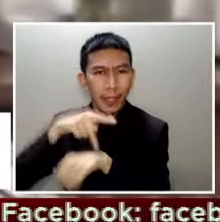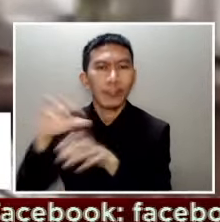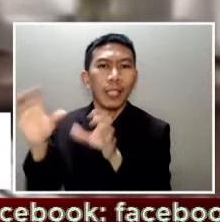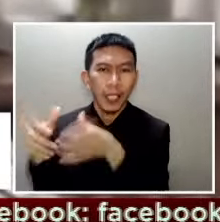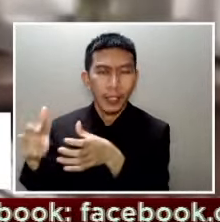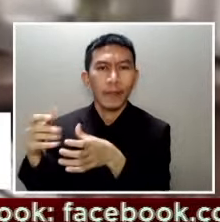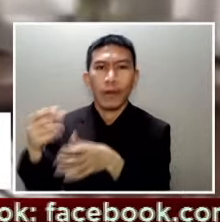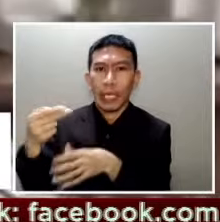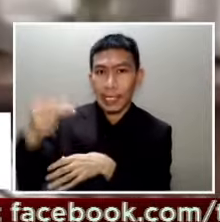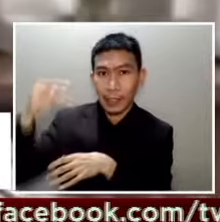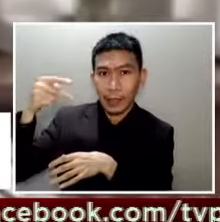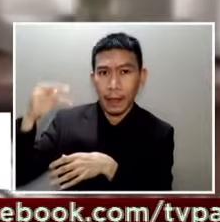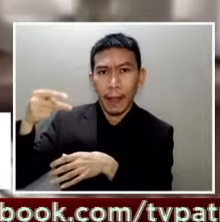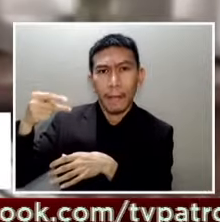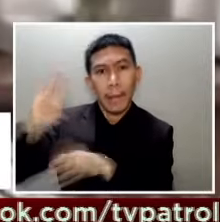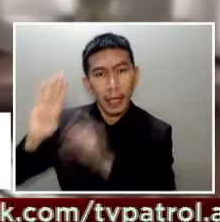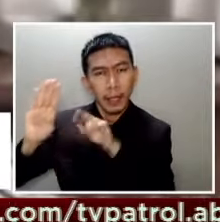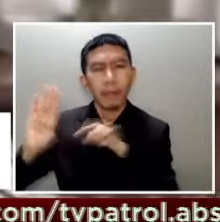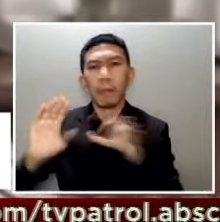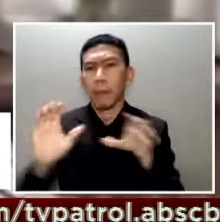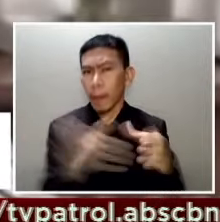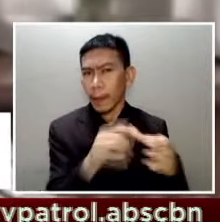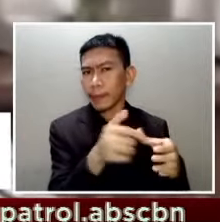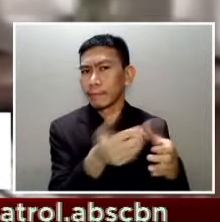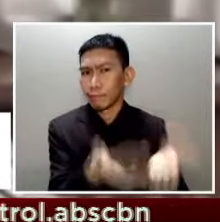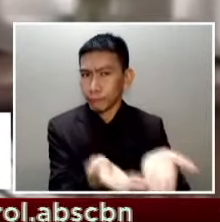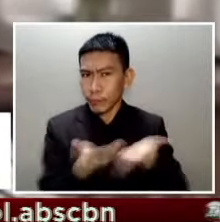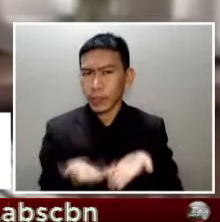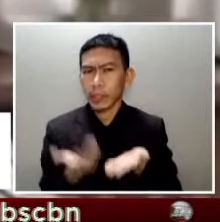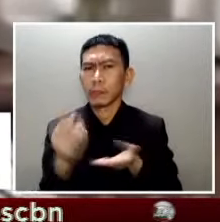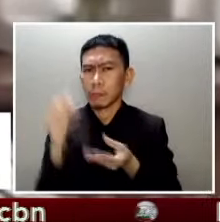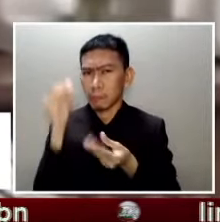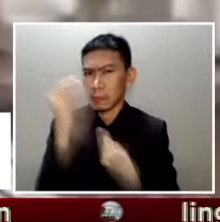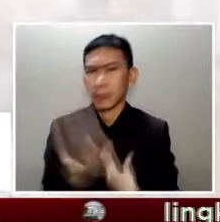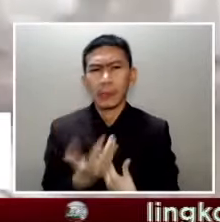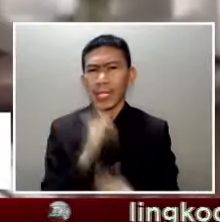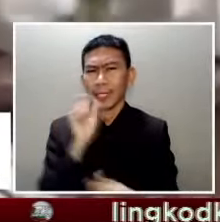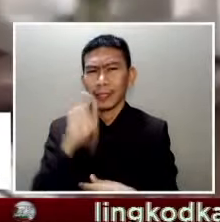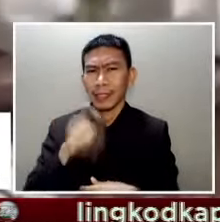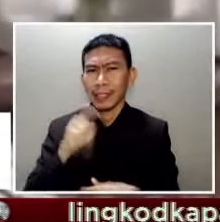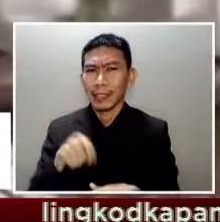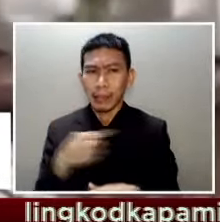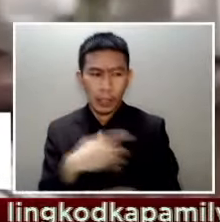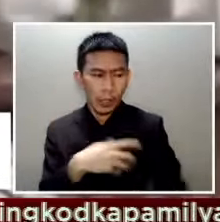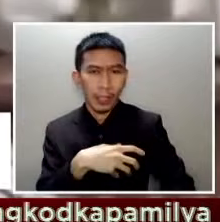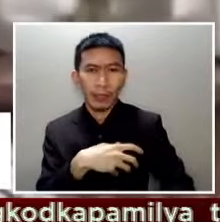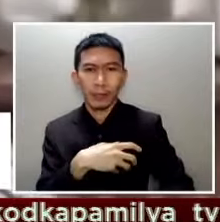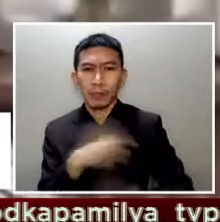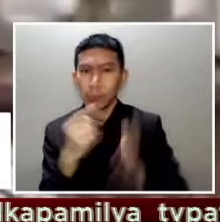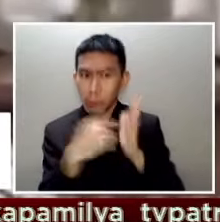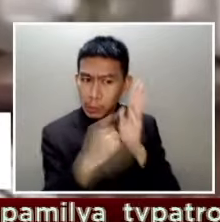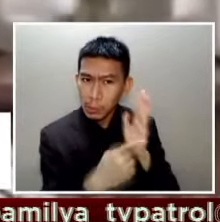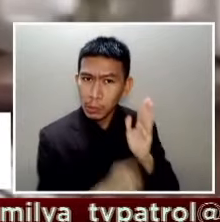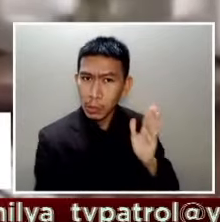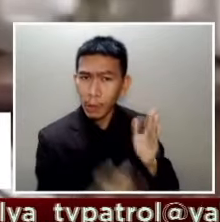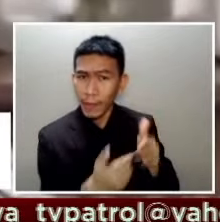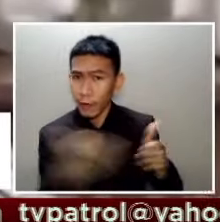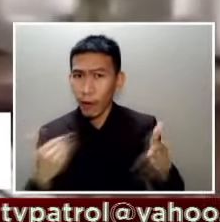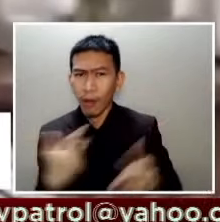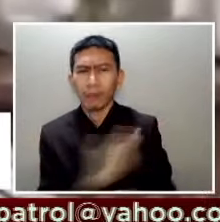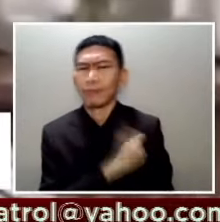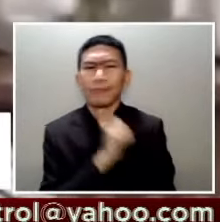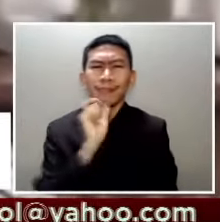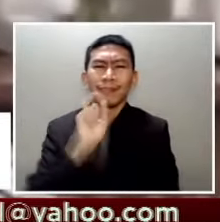nila we don't need to do vital sign screening before vaccination We issued a policy regarding this matter